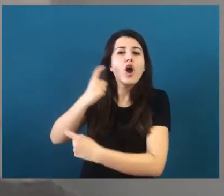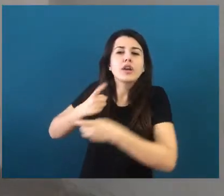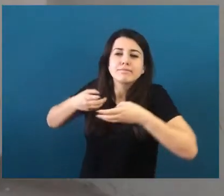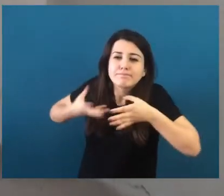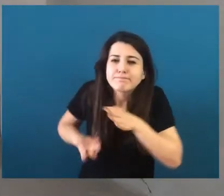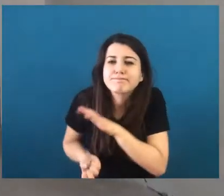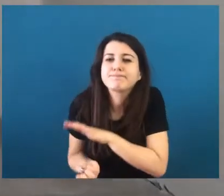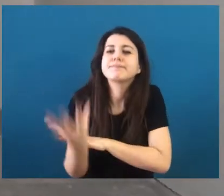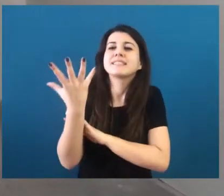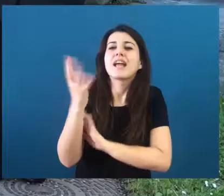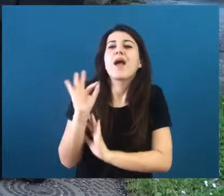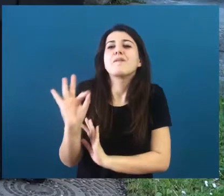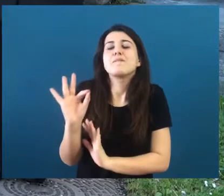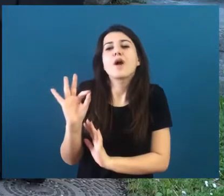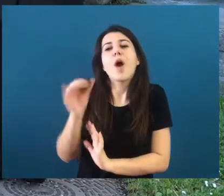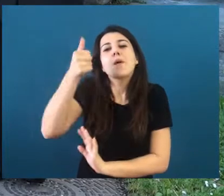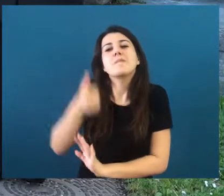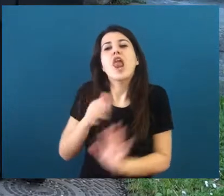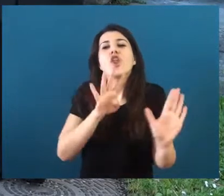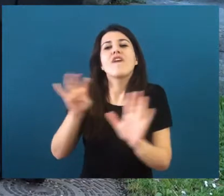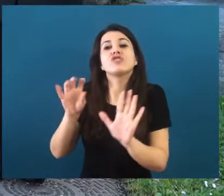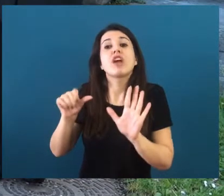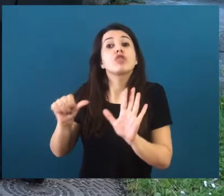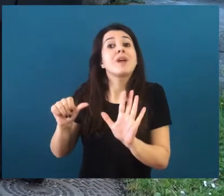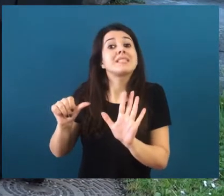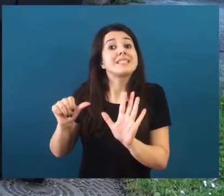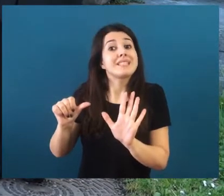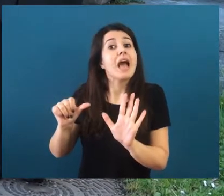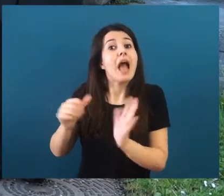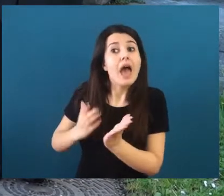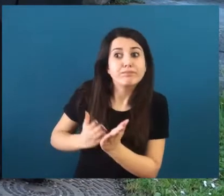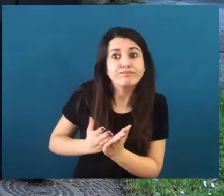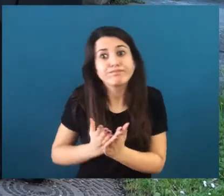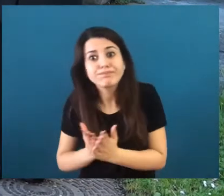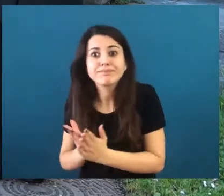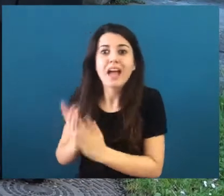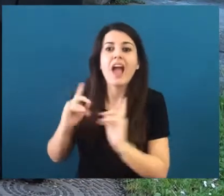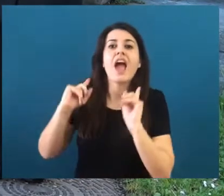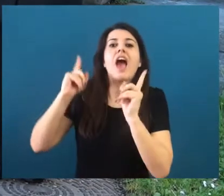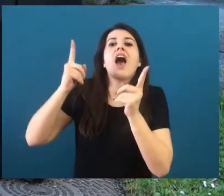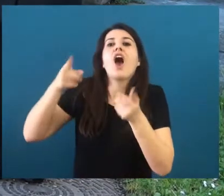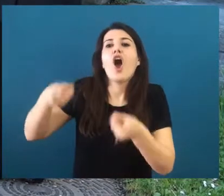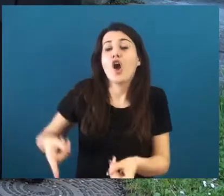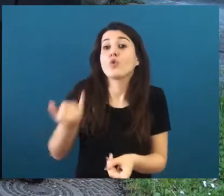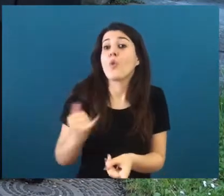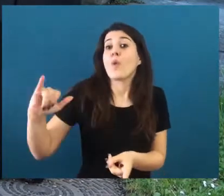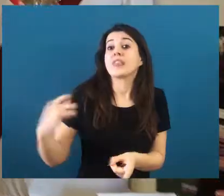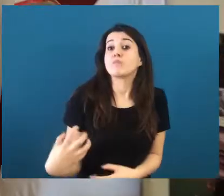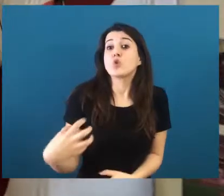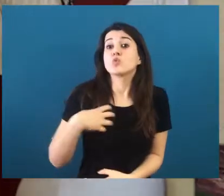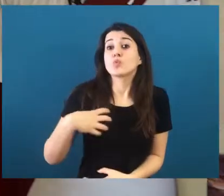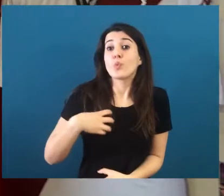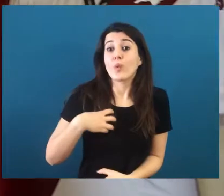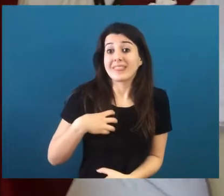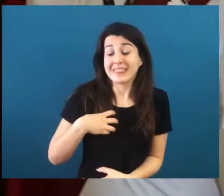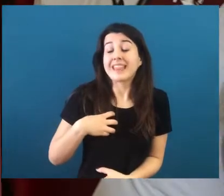nascita del grande torino nel 1906 fino a arrivare ai giorni nostri, all'ultimo scudetto e